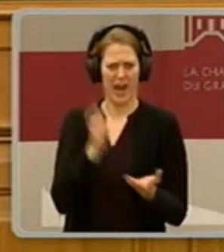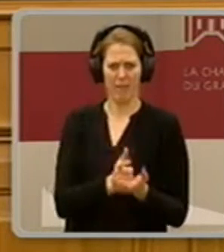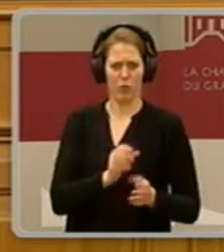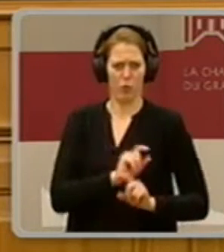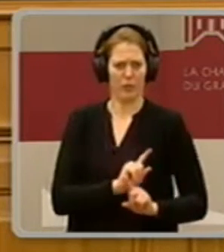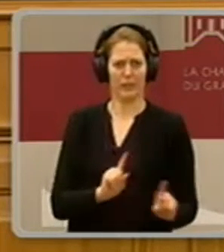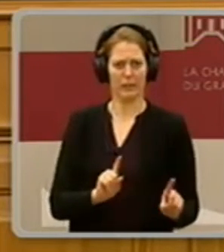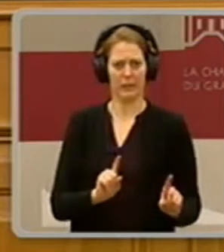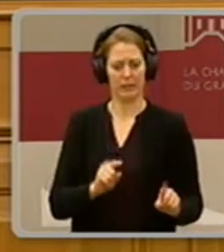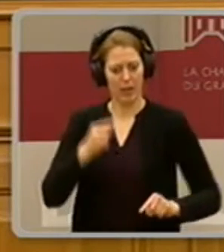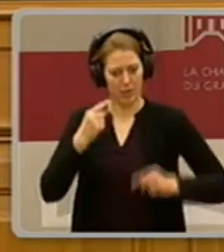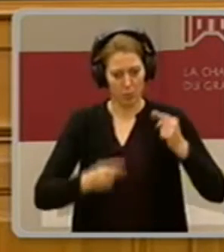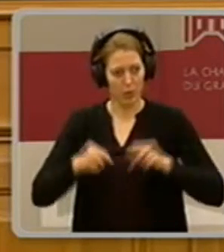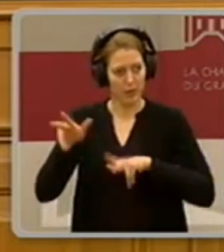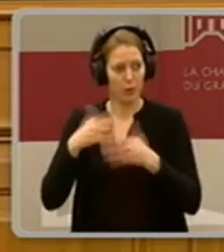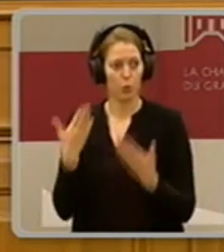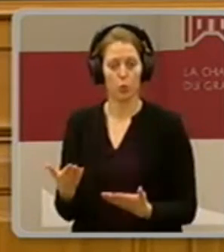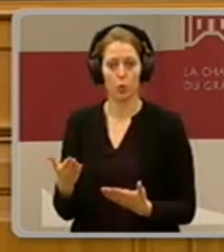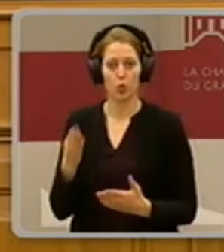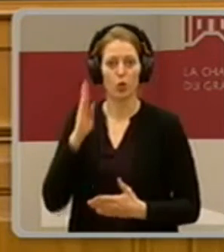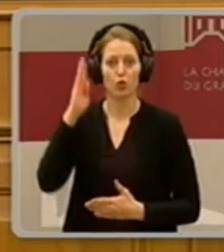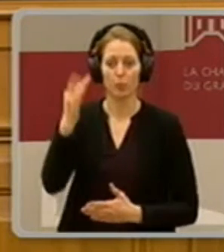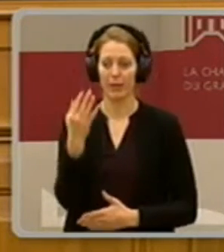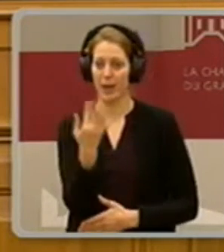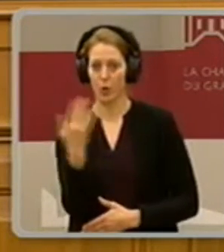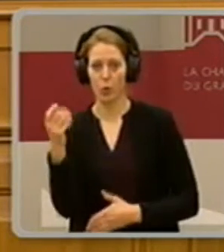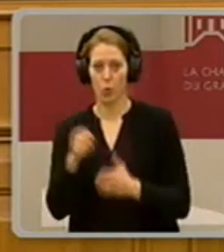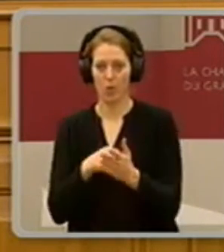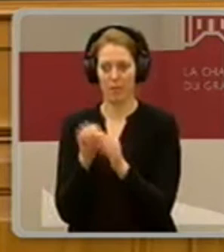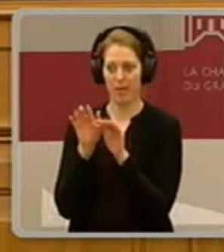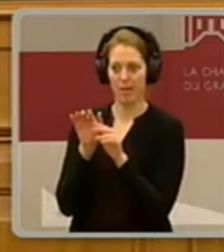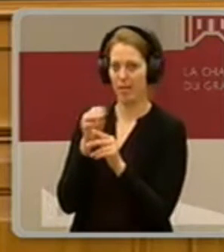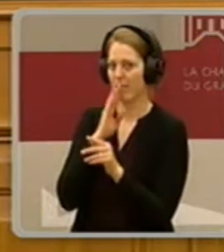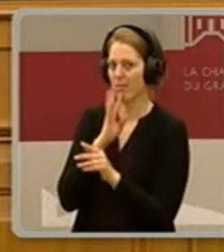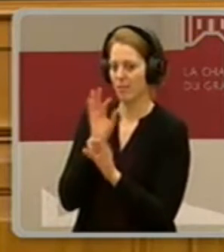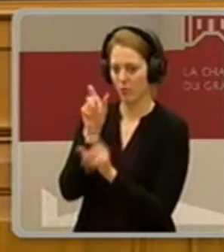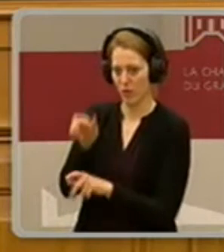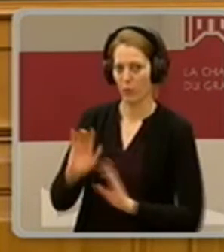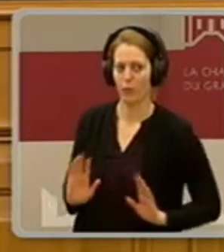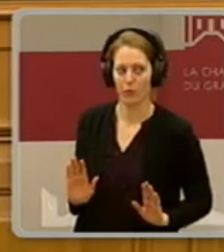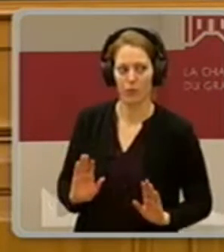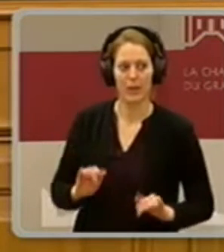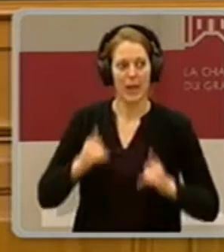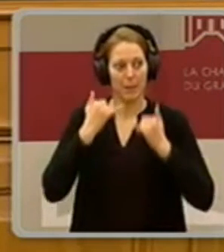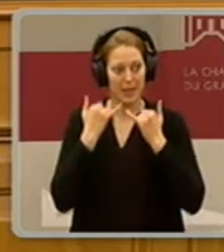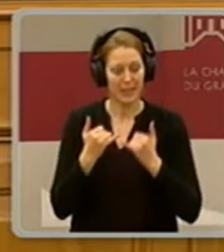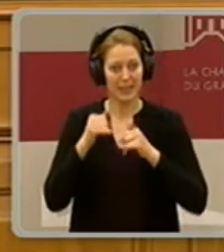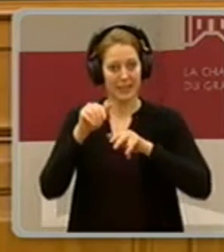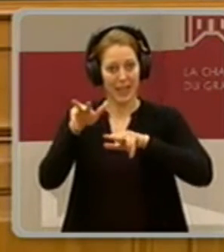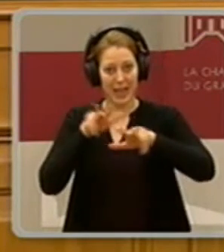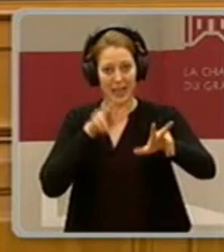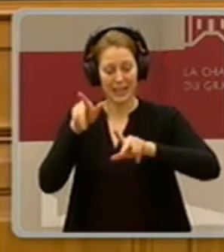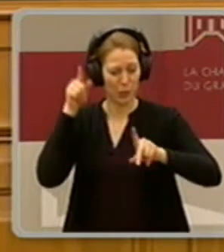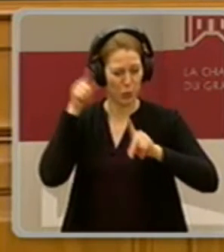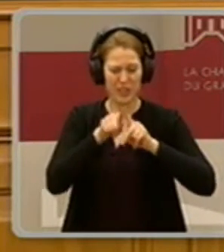Norddeutschregion radikal am maximal Wurst umsetzt. Das ist einfach verrückt und unverantwortlich. Das feiert Land mit